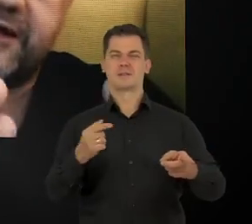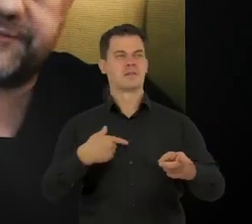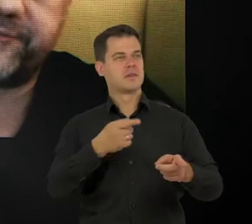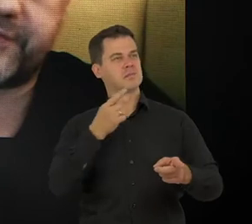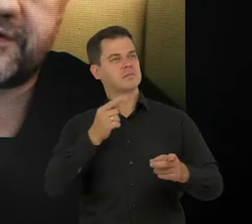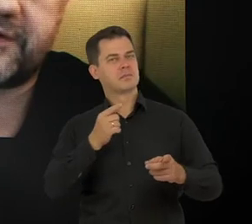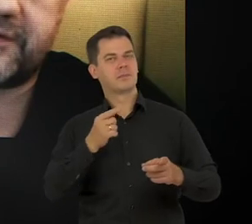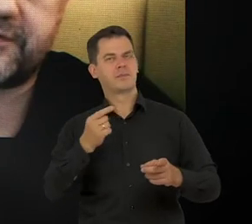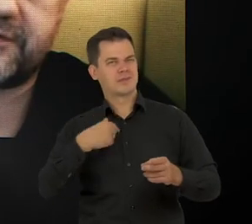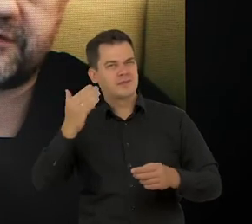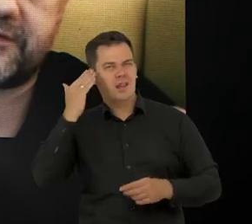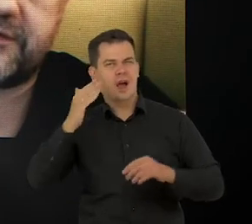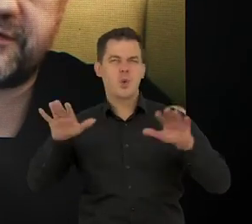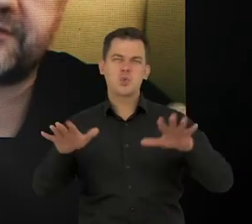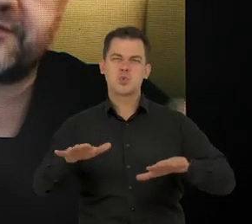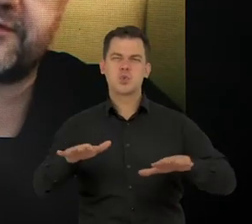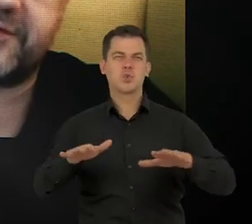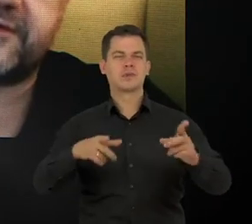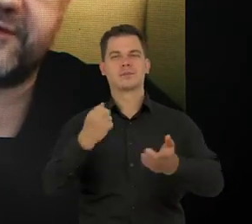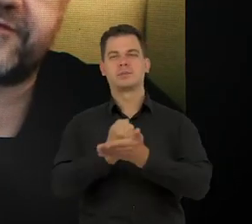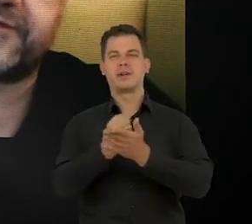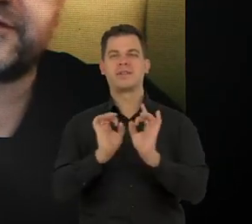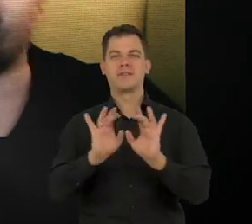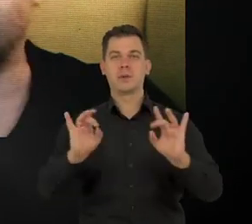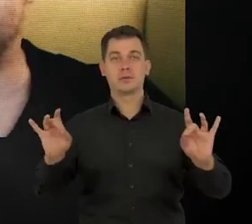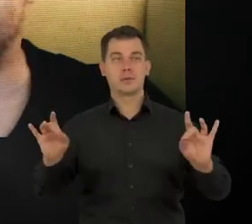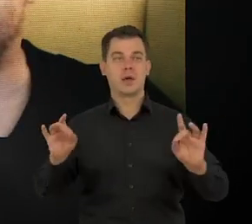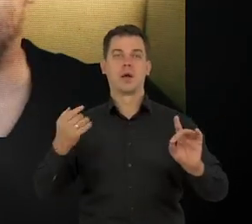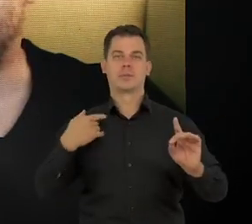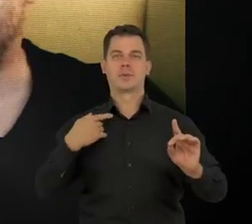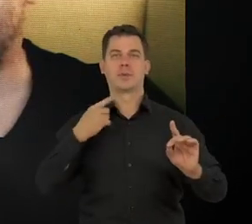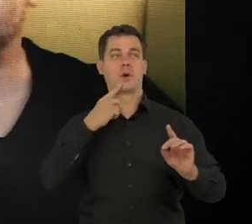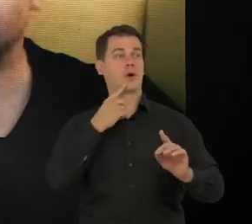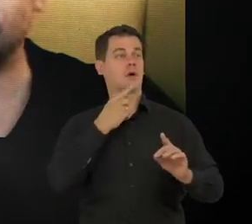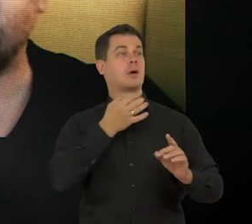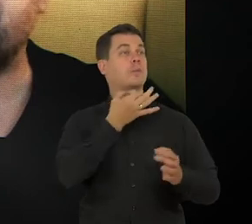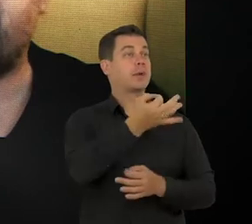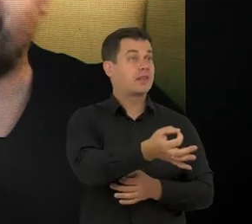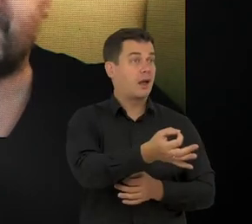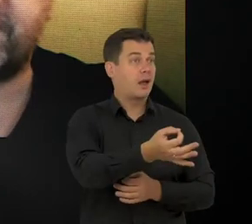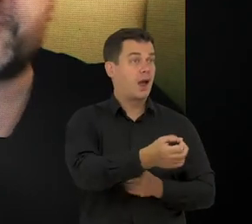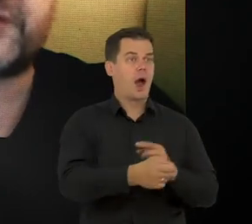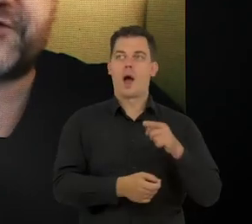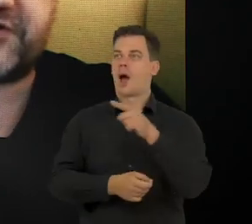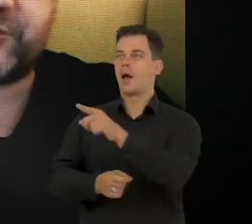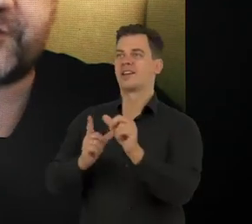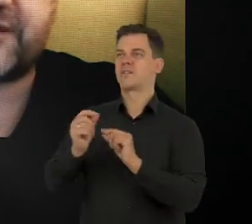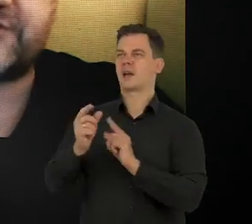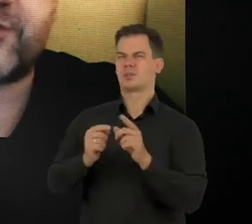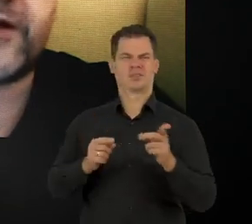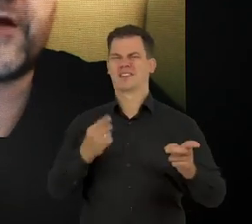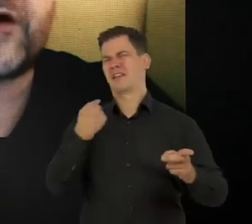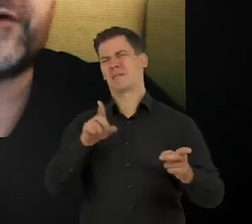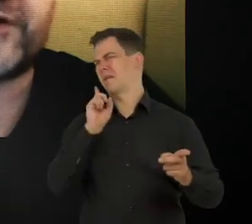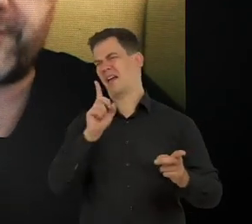wirusów odniósł się celebryta, który mu zaprzeczył i